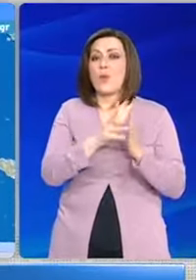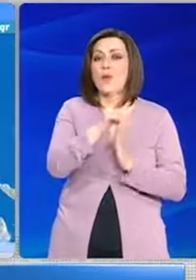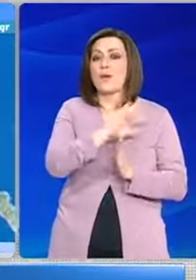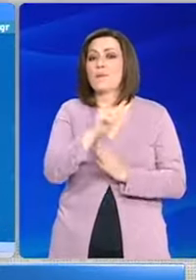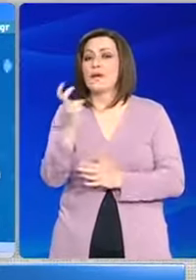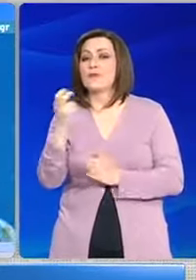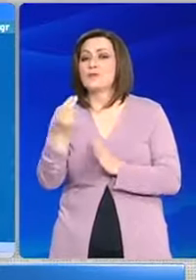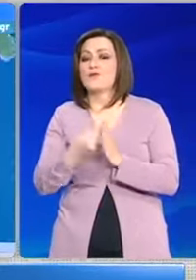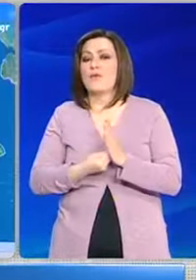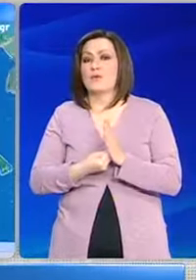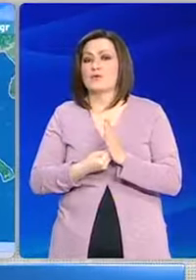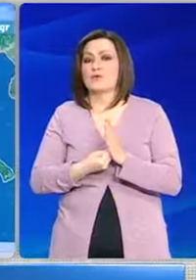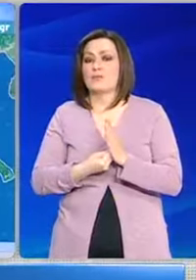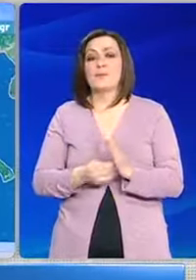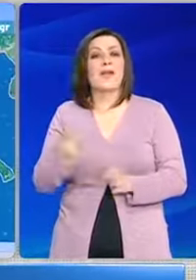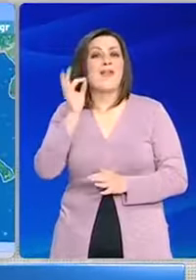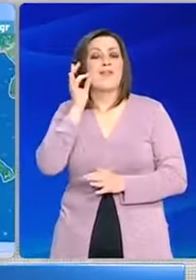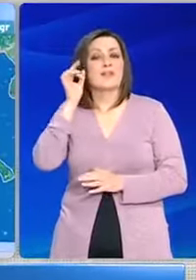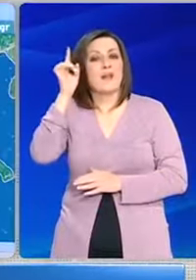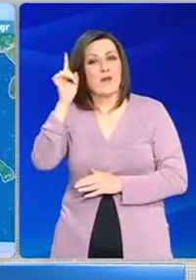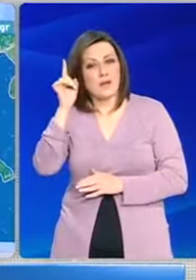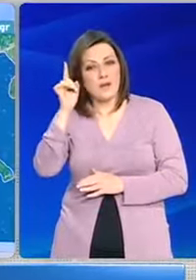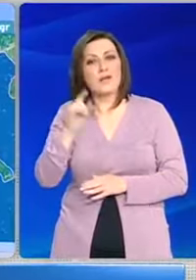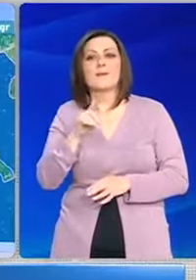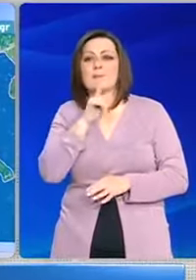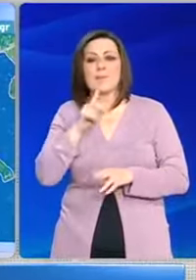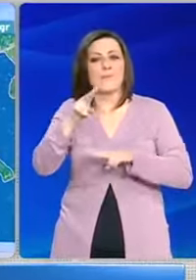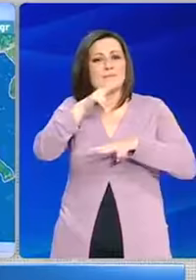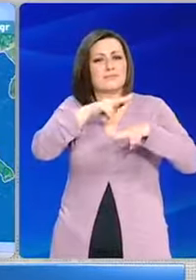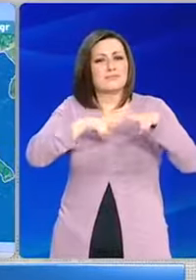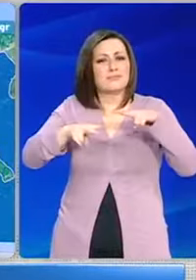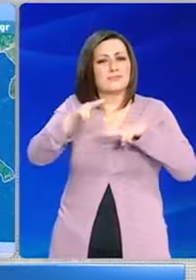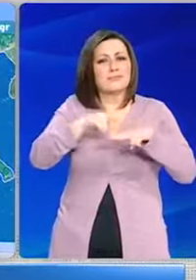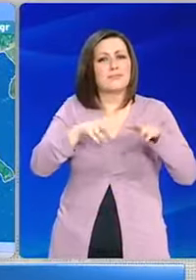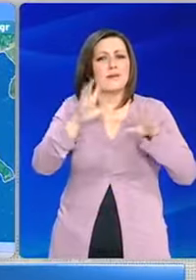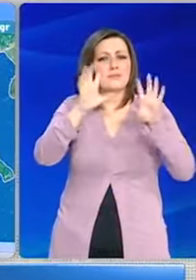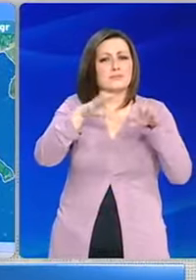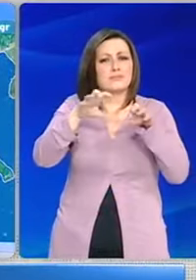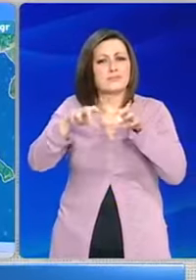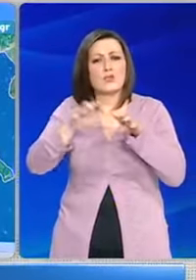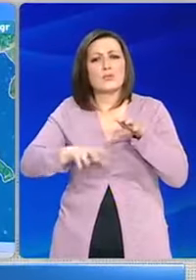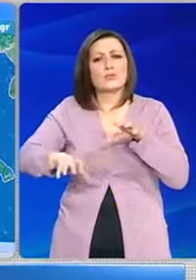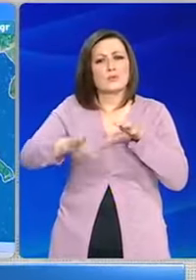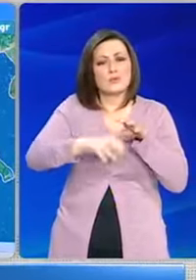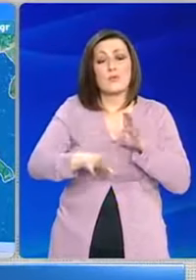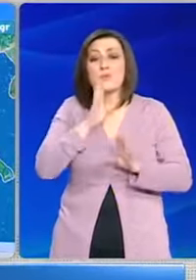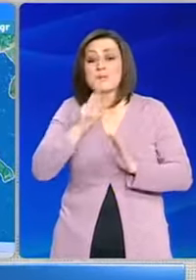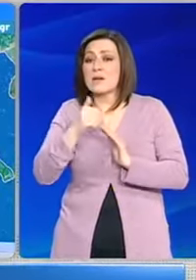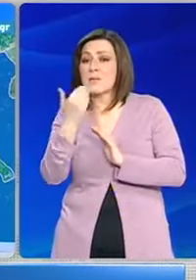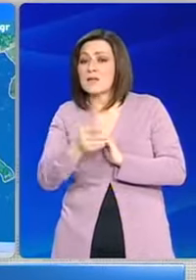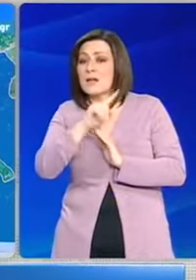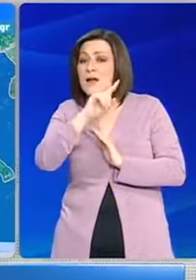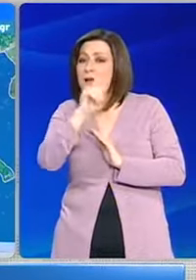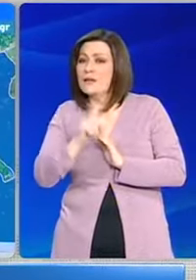20 βαθμούς. Στην περιοχή της Θεσσαλονίκης επίσης συννεφιά, αλλά με τοπικές βροχές κατά διαστήματα, μετά το μεσημέρι, ίσως και